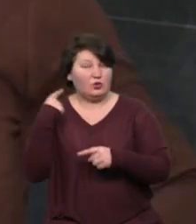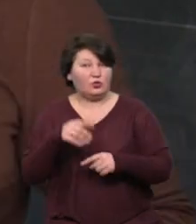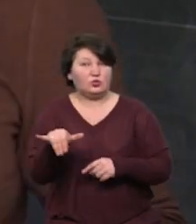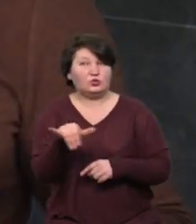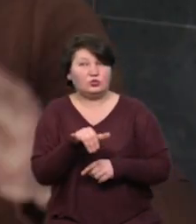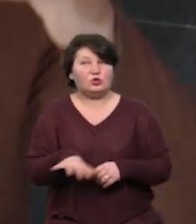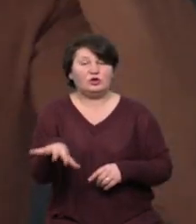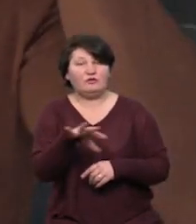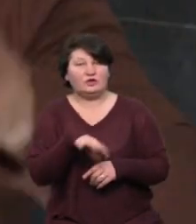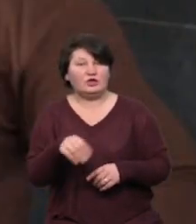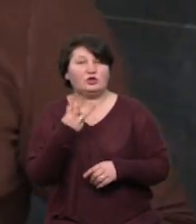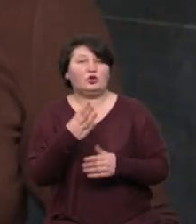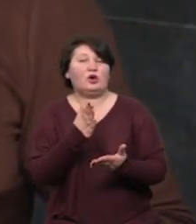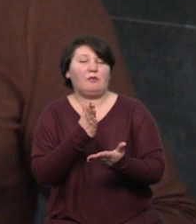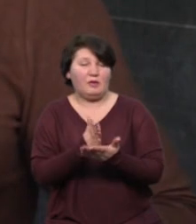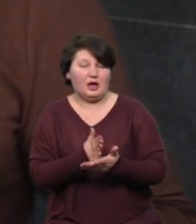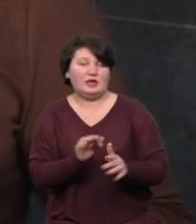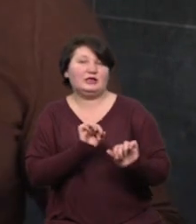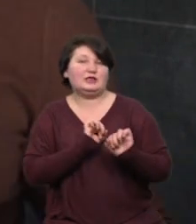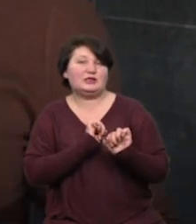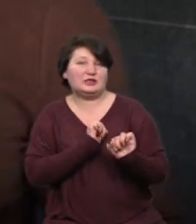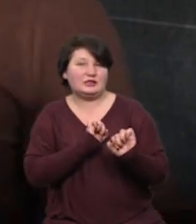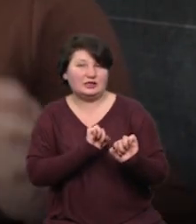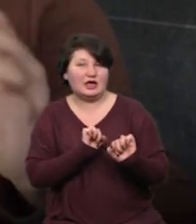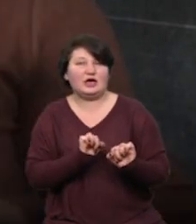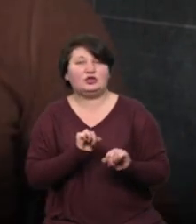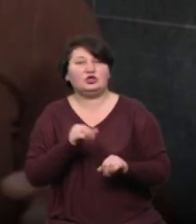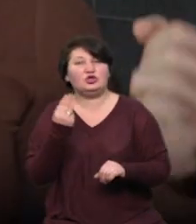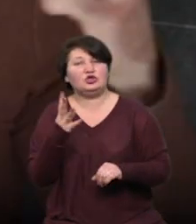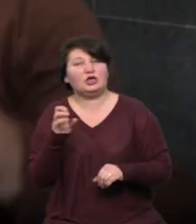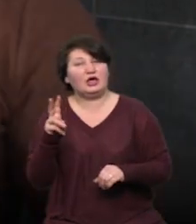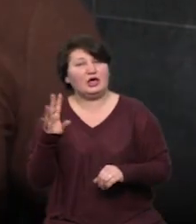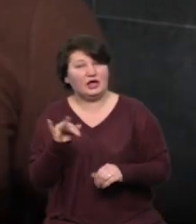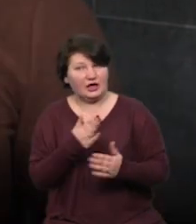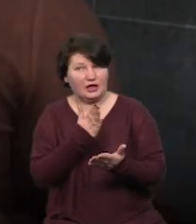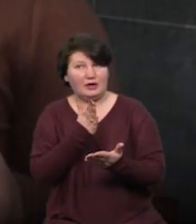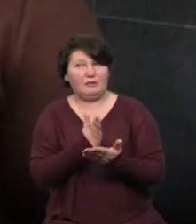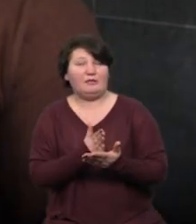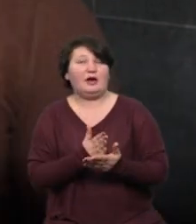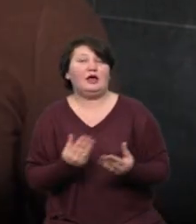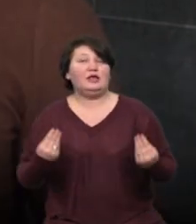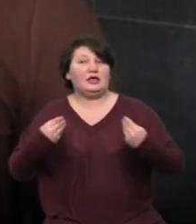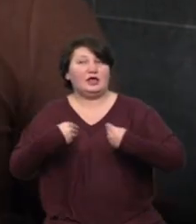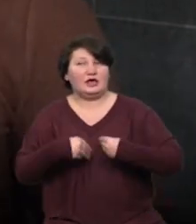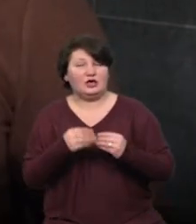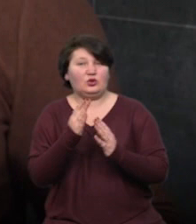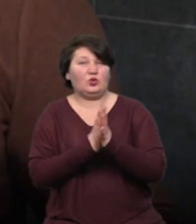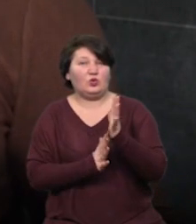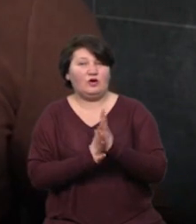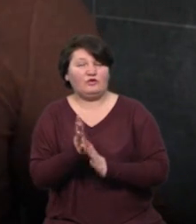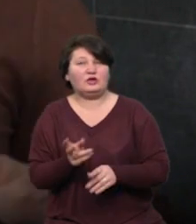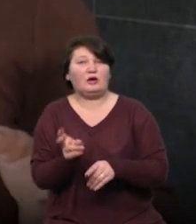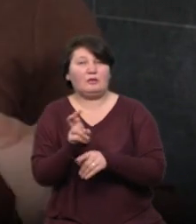звичайно, там мали захисти, і наші захисні щитки, ми мали накідочки, рукавиці, ми пішли